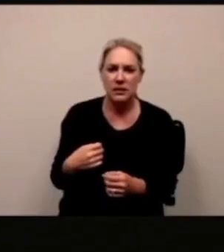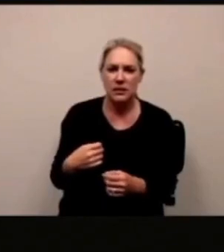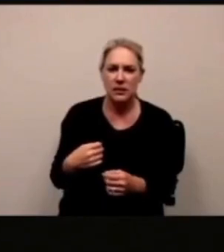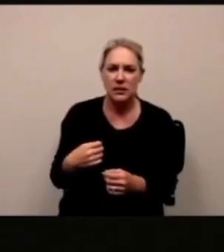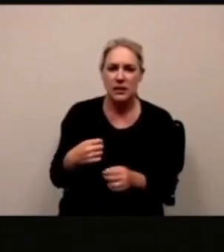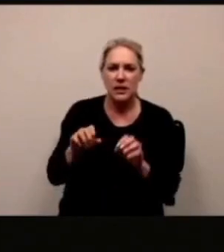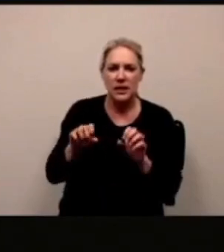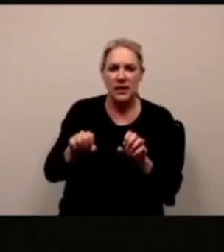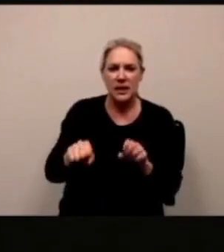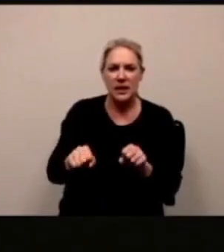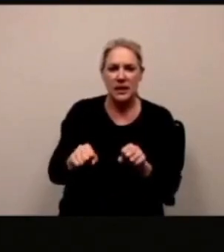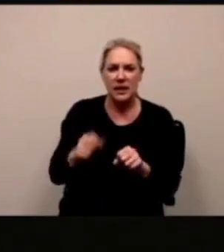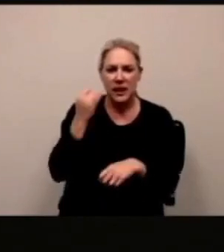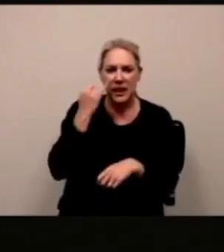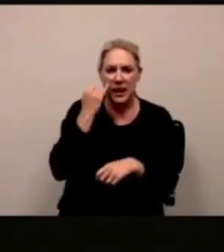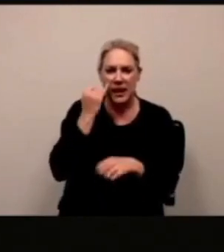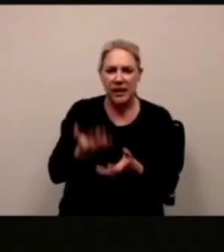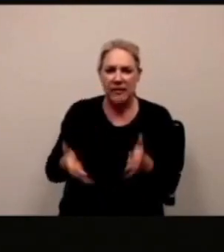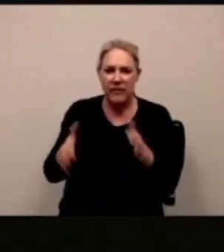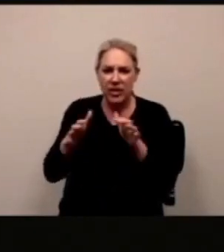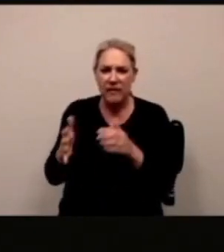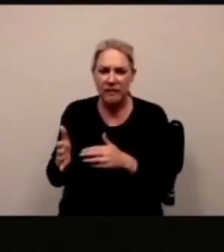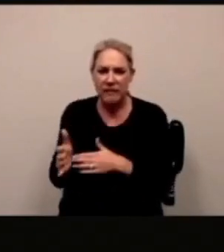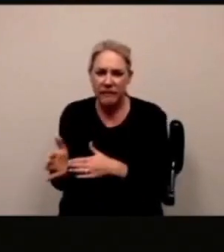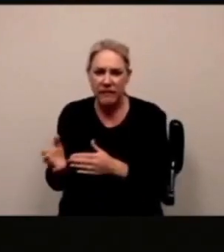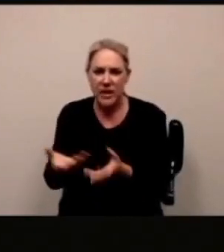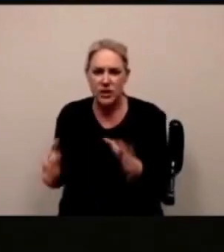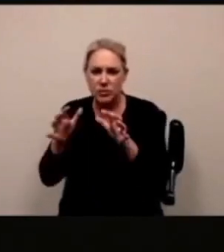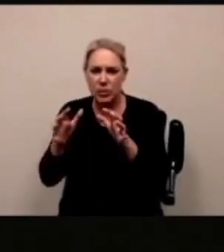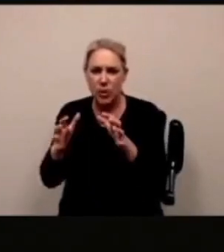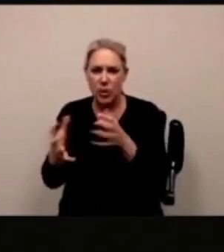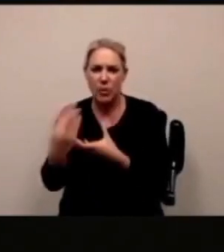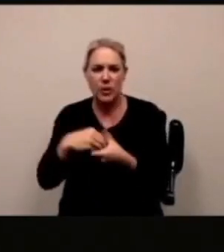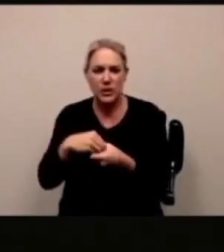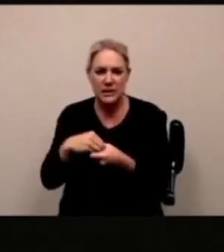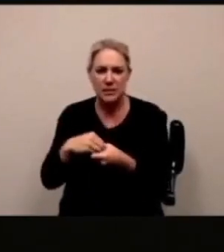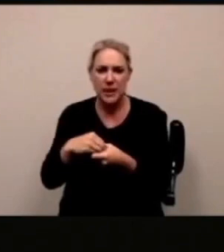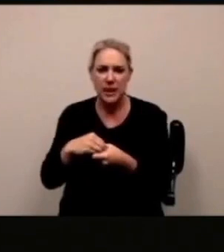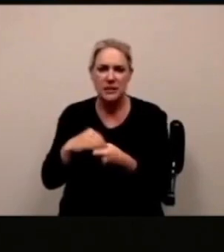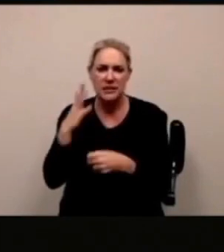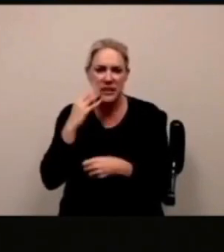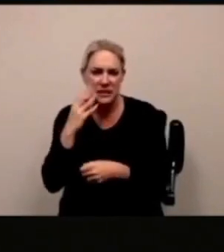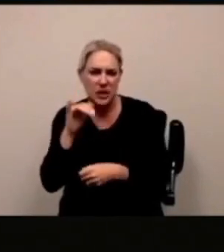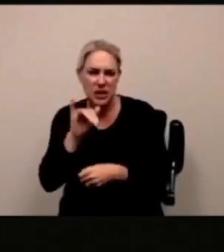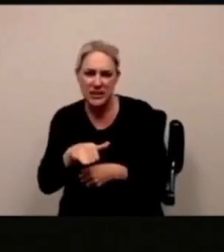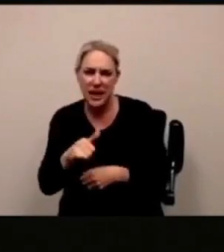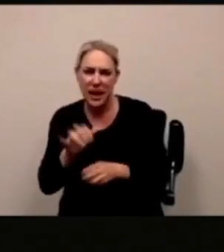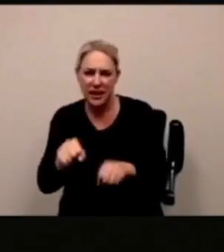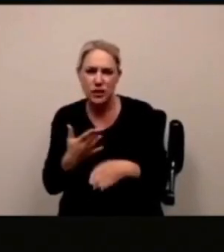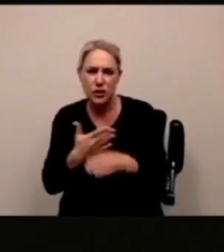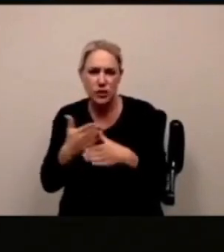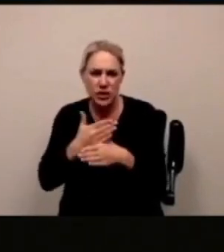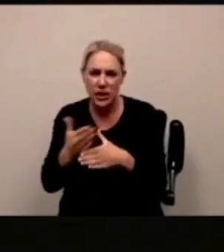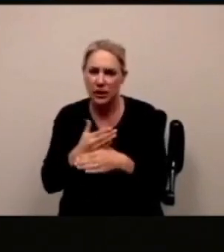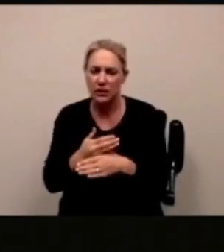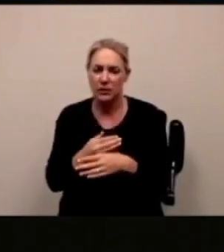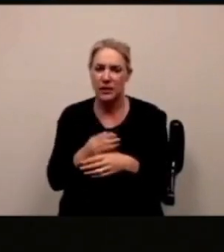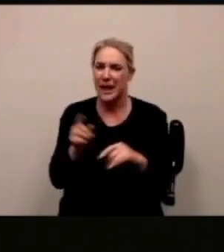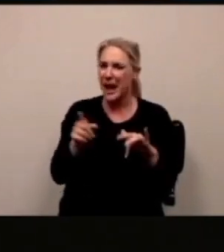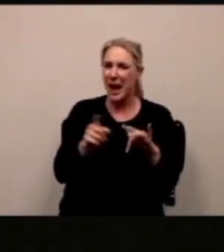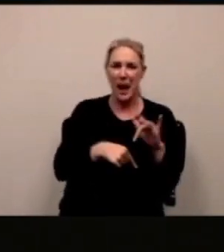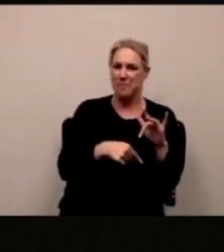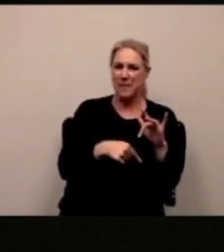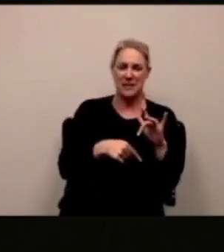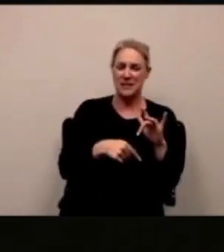di apprendimento possibilità di apprendimento di non si capisce bene la domanda non si è capita